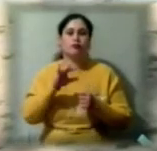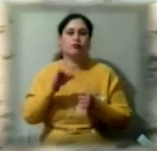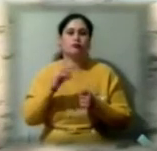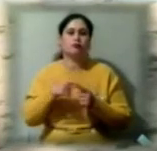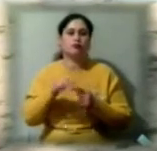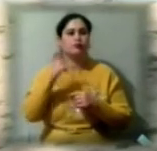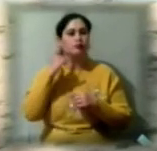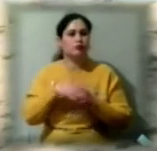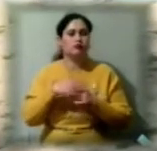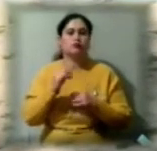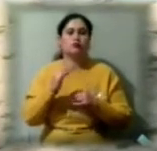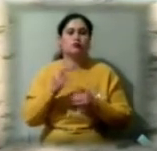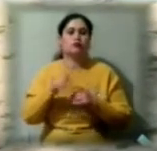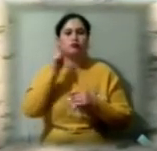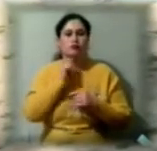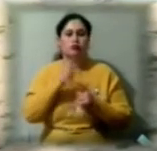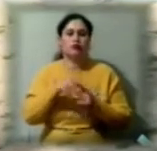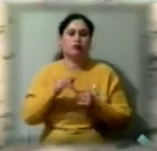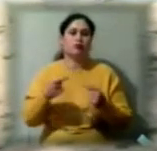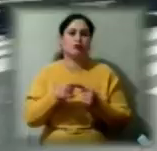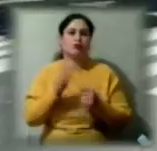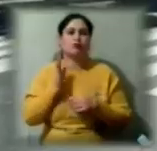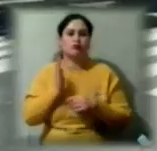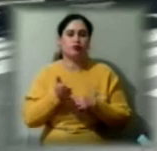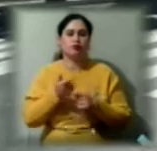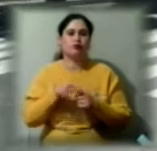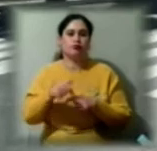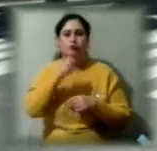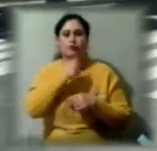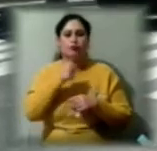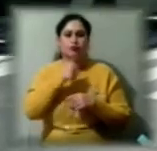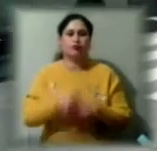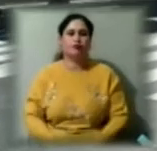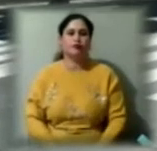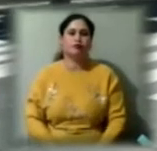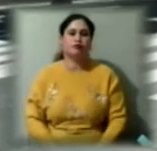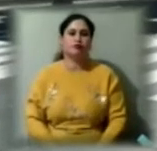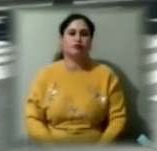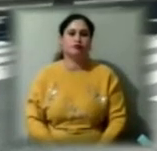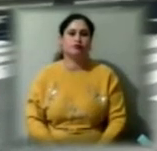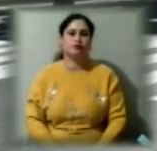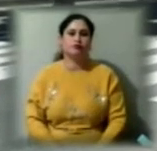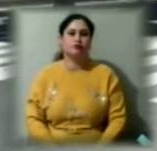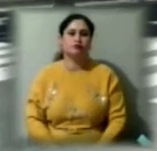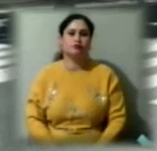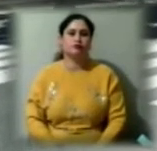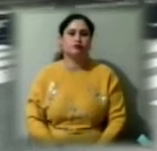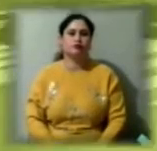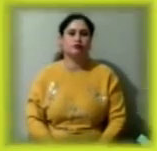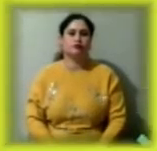ситуація в країні, але точно це буде в цьому році. Еріка Авдієва, Олександр Шепель, новини на Суспільному, Херсонщина.